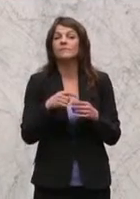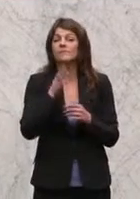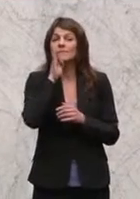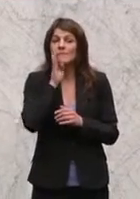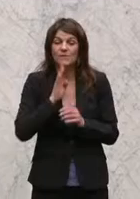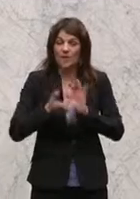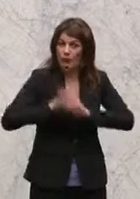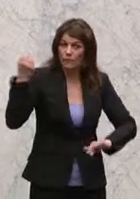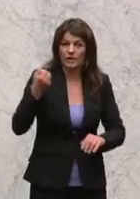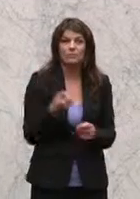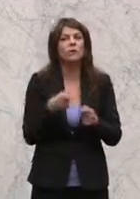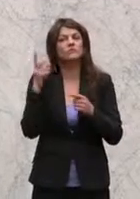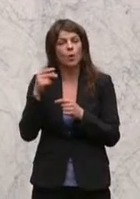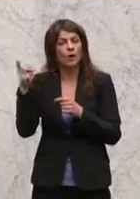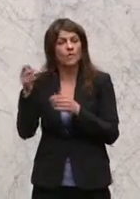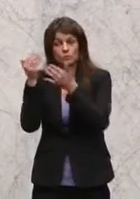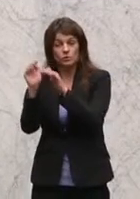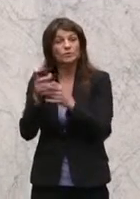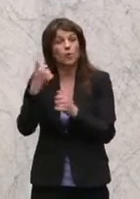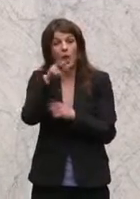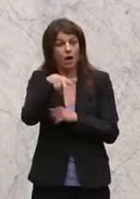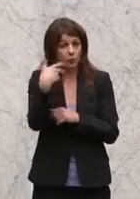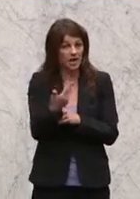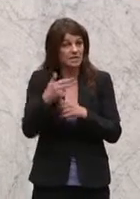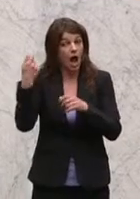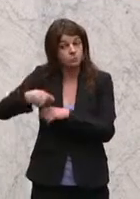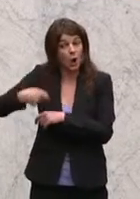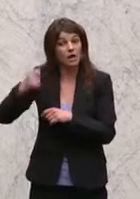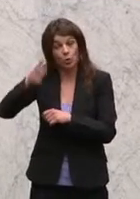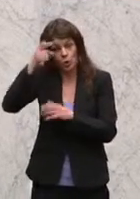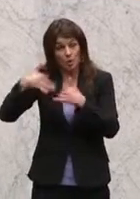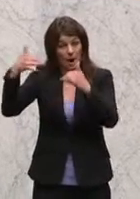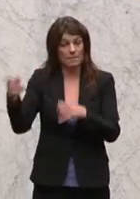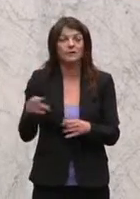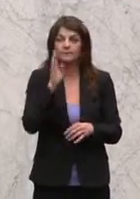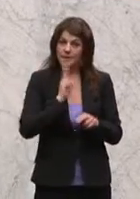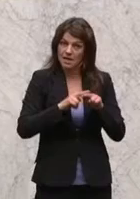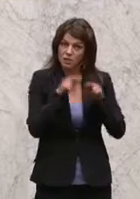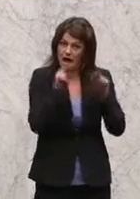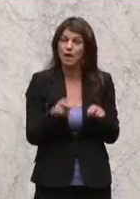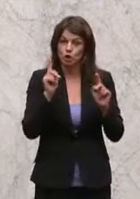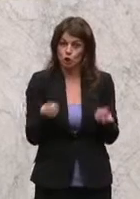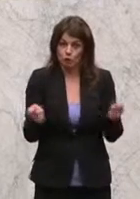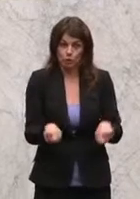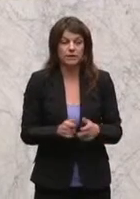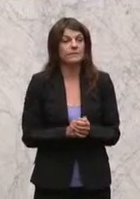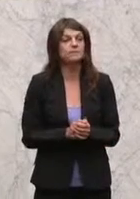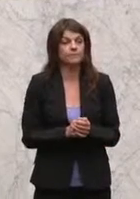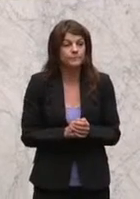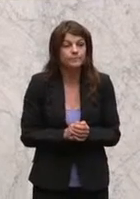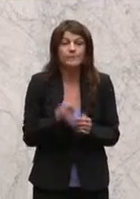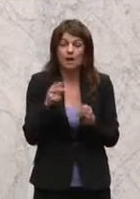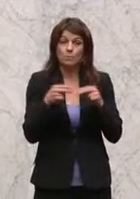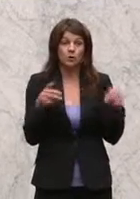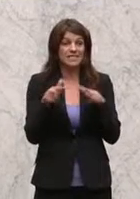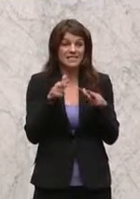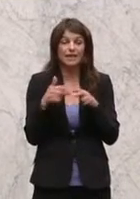Aufhebung der Immunität von 138 Abgeordneten im türkischen Parlament. Der Nationalrat wolle beschließen, die